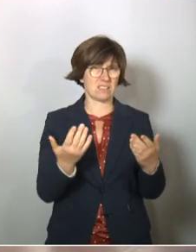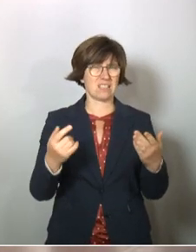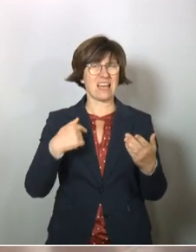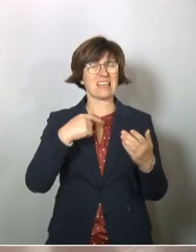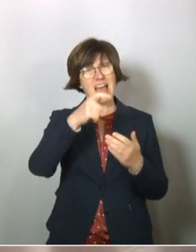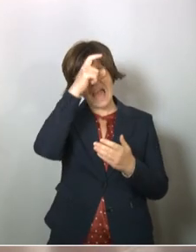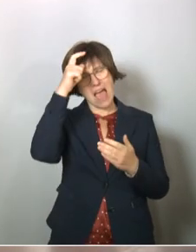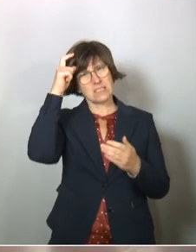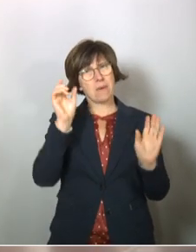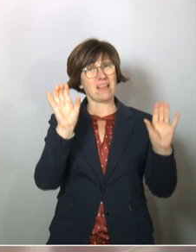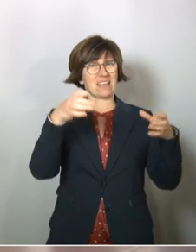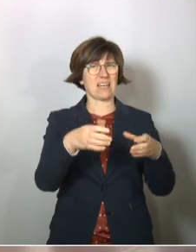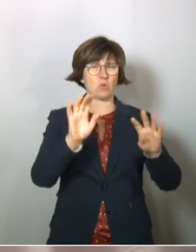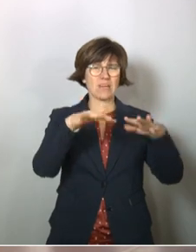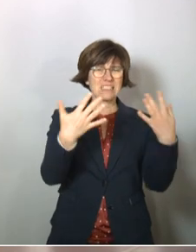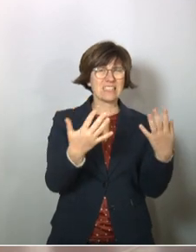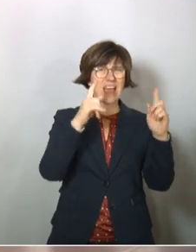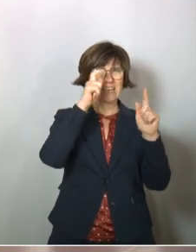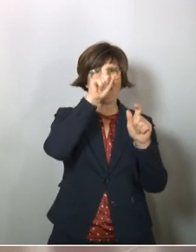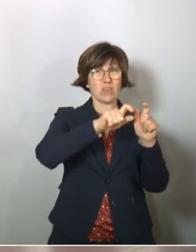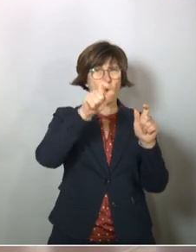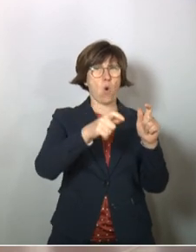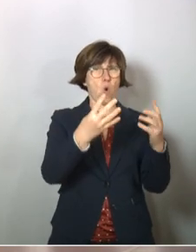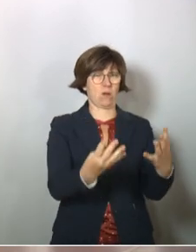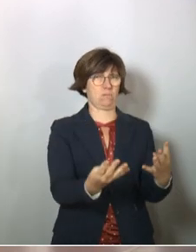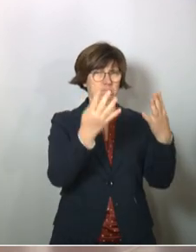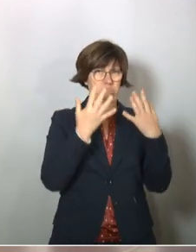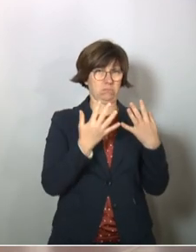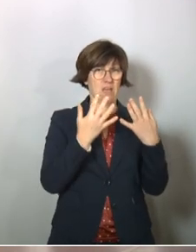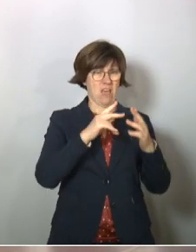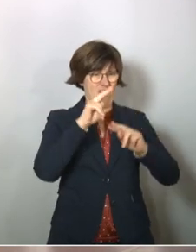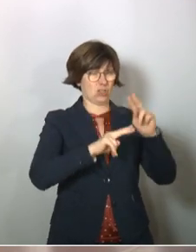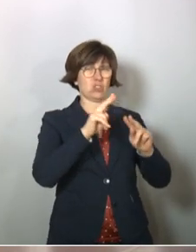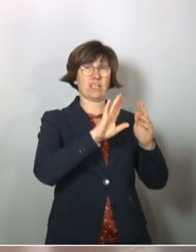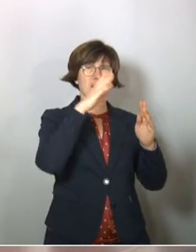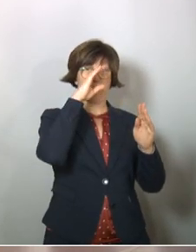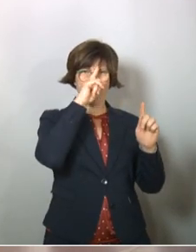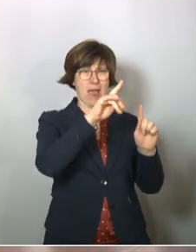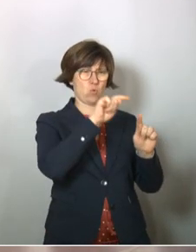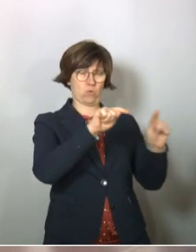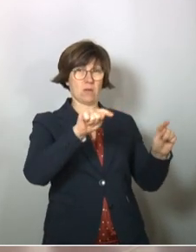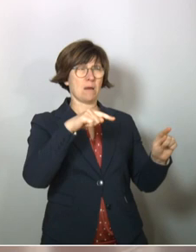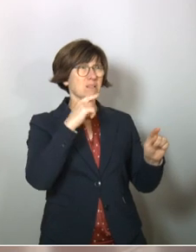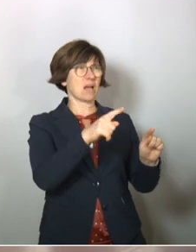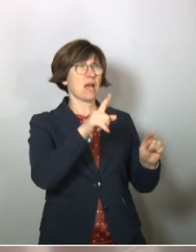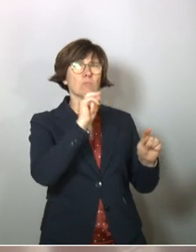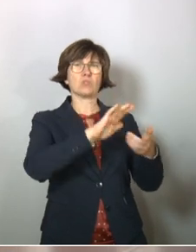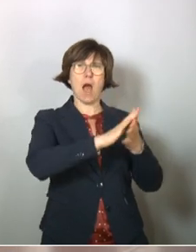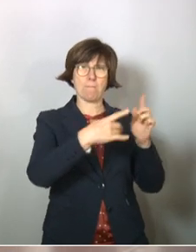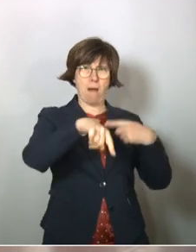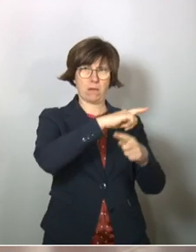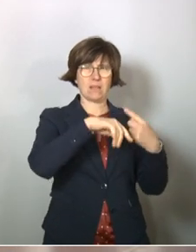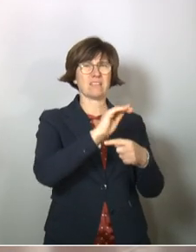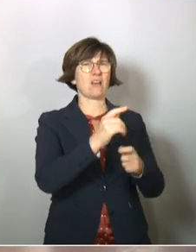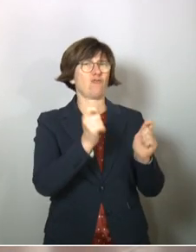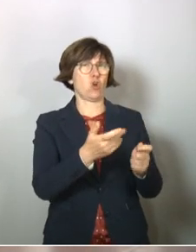hätte ein Expertengremium aus zehn Virologinnen und Virologen gebildet mit unterschiedlichen Auffassungen. Da hätte ich immer gesagt, Sie müssen sich einig werden